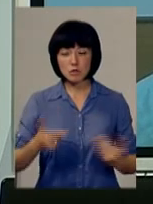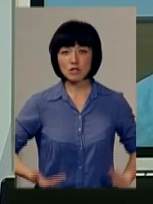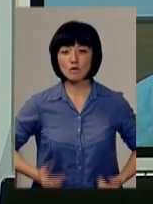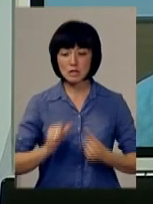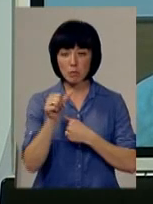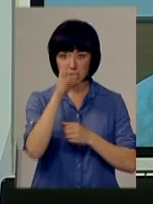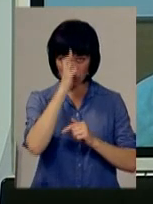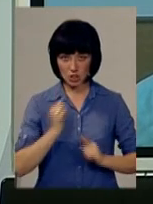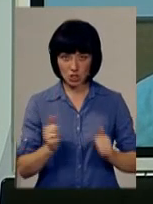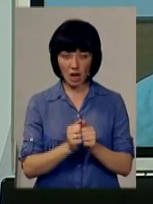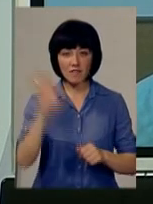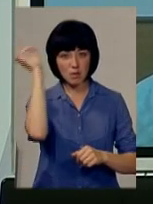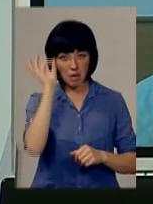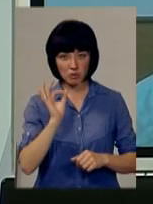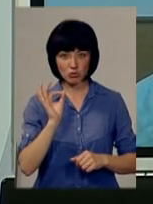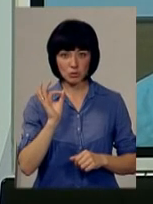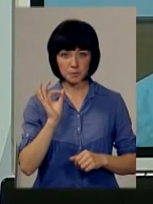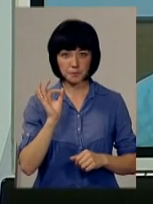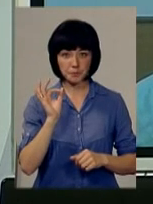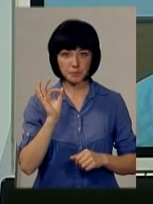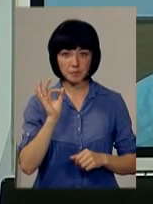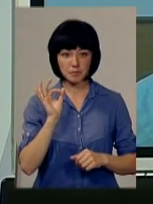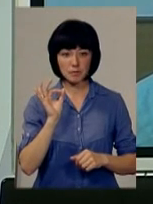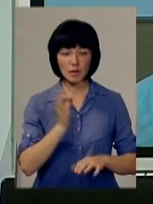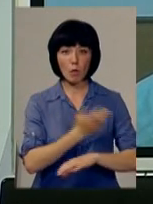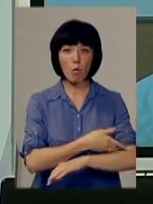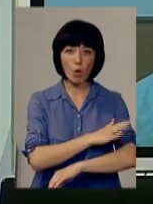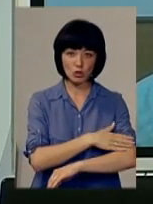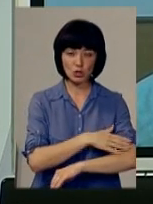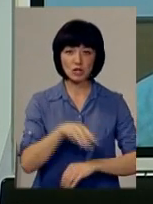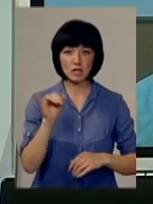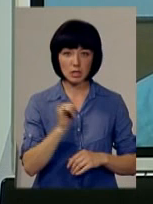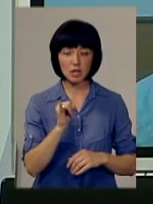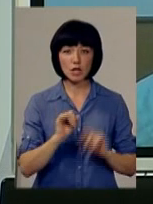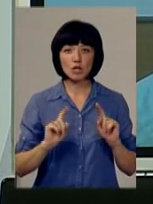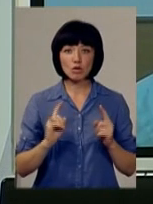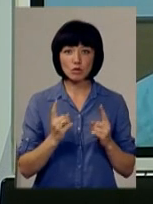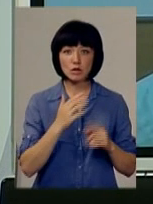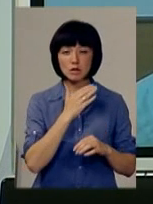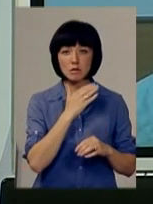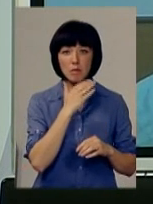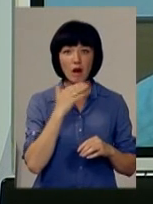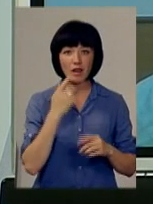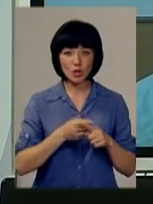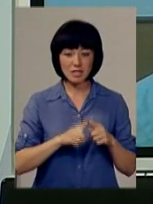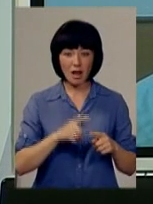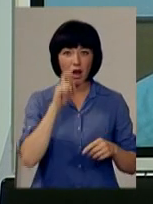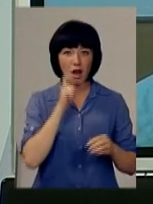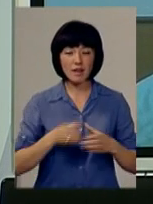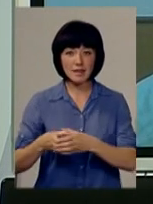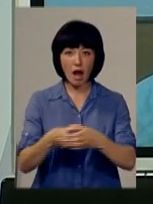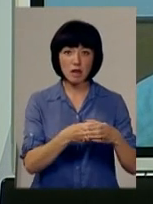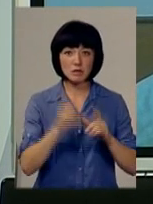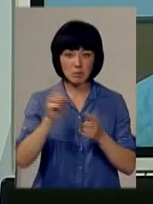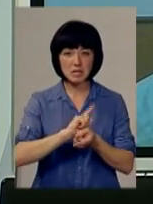за межами держави. Те, в Німеччині, в тій самій Польщі. І дуже багато ота діаспора, які вже там люди, які